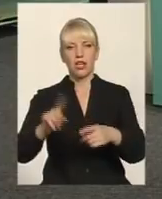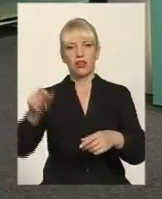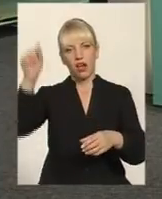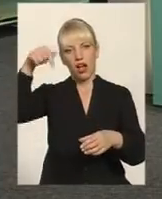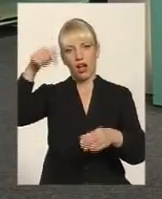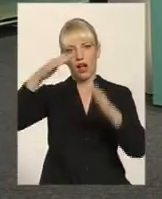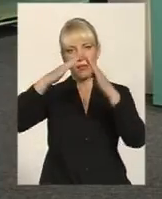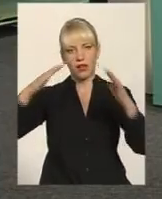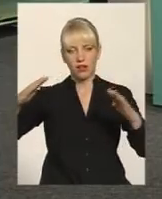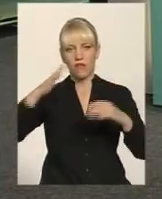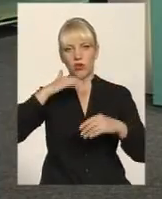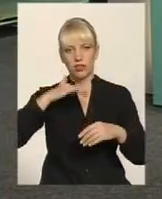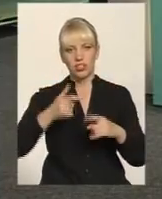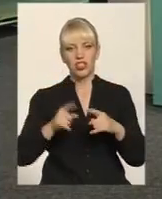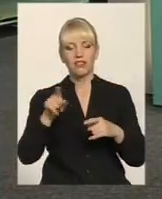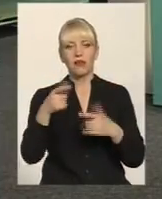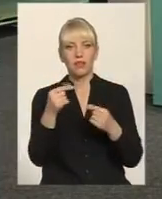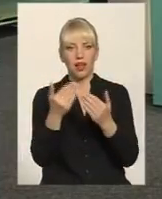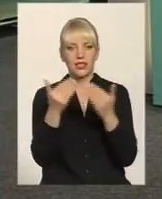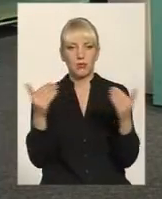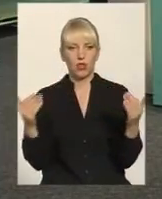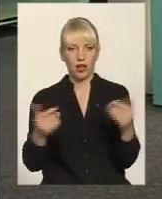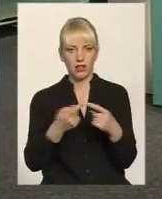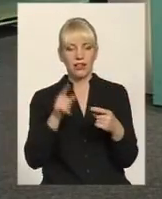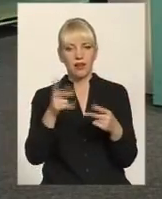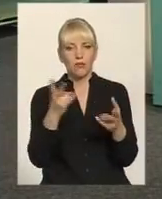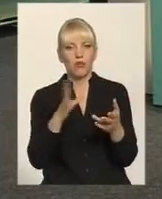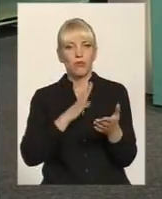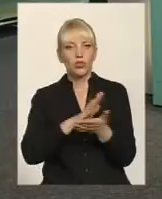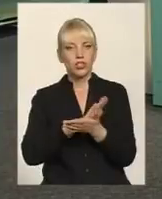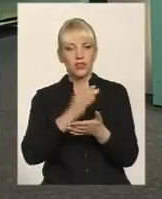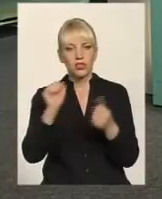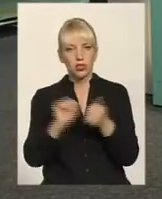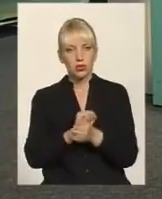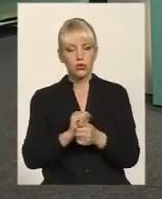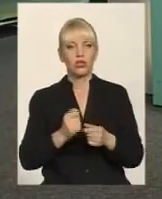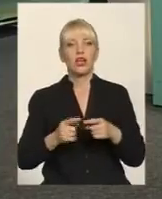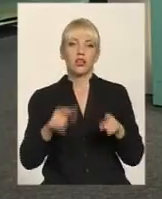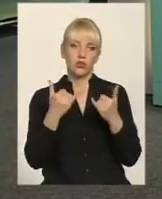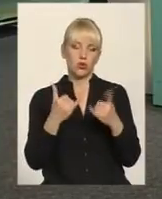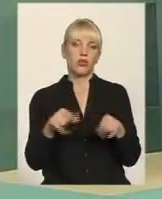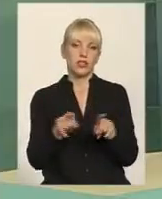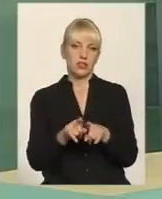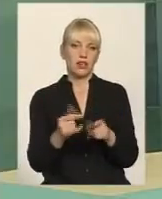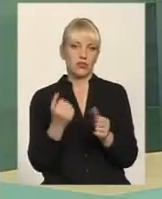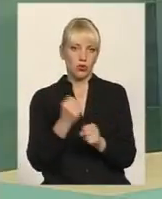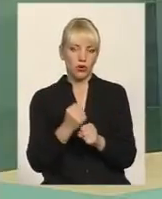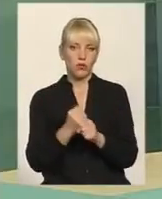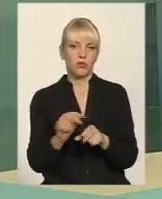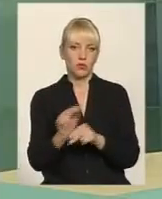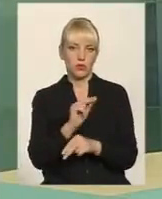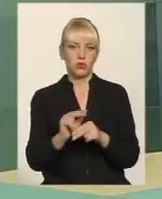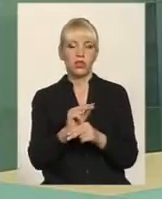експонати мають певну цінність. Їх коли зібрали, і вони мають бути там зберігатися при певних умовах. Тому сьогодні це робиться. Ми, останнє,